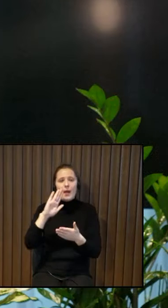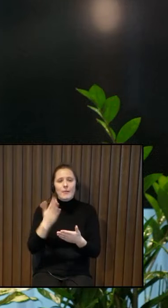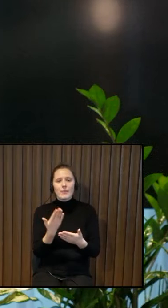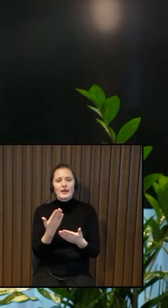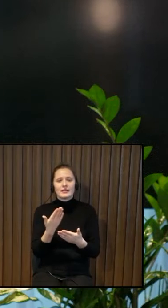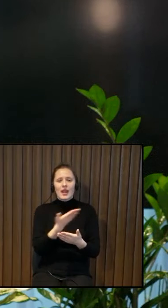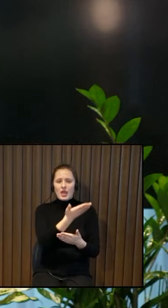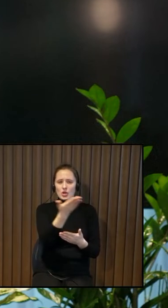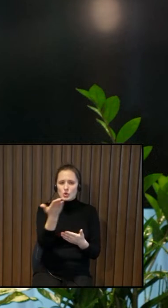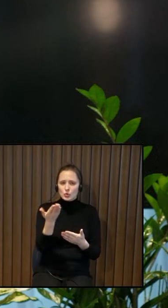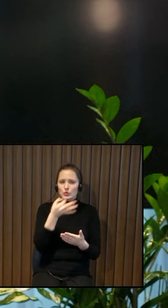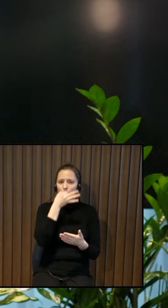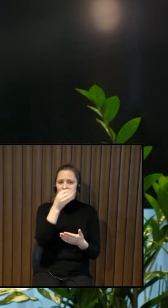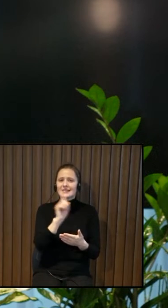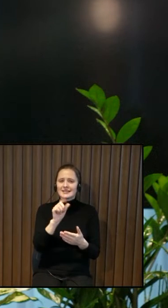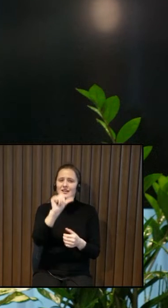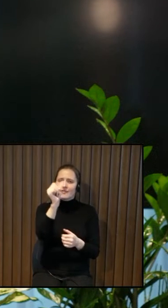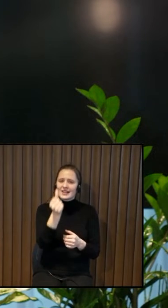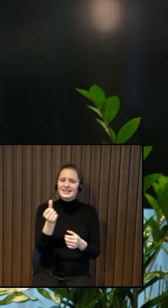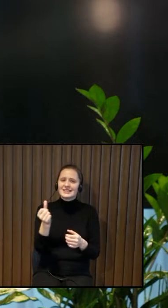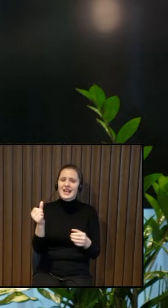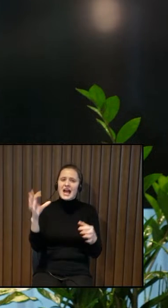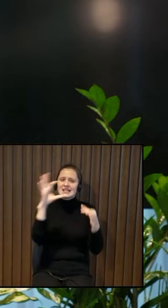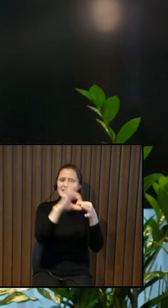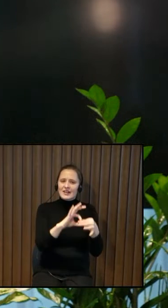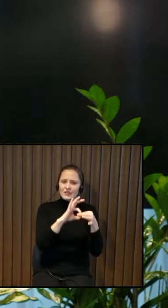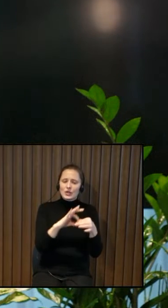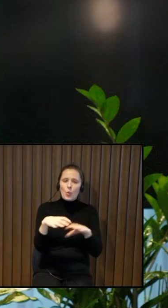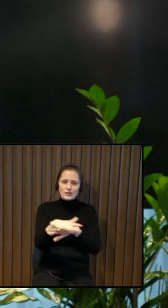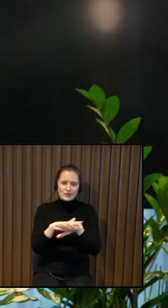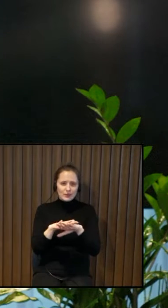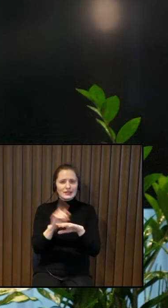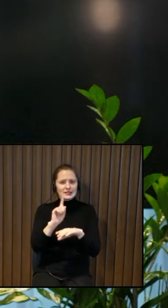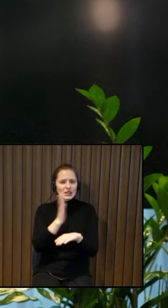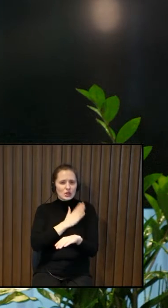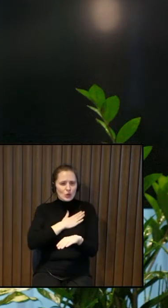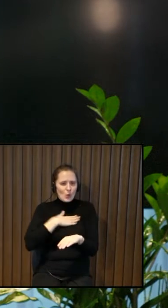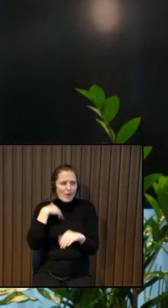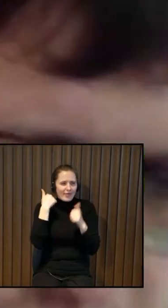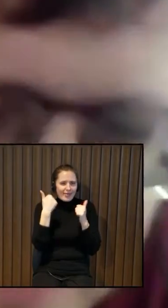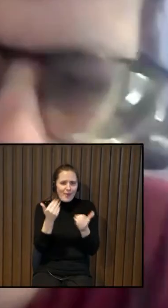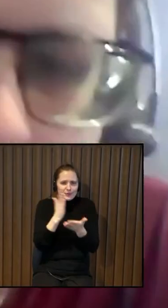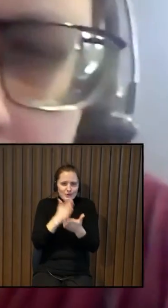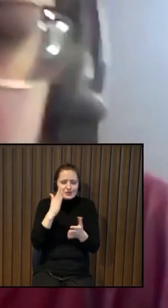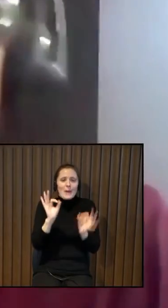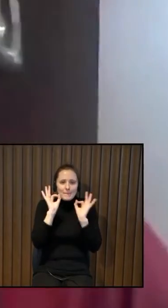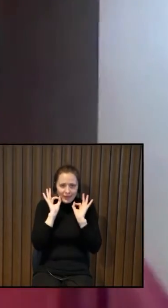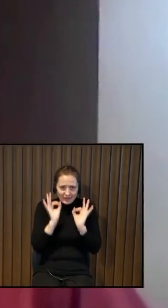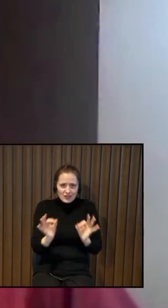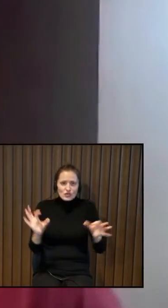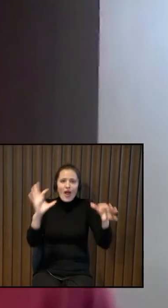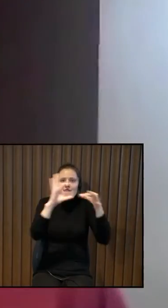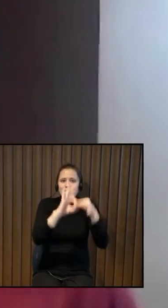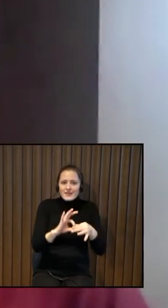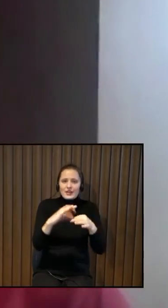Tas jūs apgalvojums, ka tie ir principi, kas vieno sabiedrību, tad tas ir baigais foršais notikums, vai ne viņi tiešām vieno